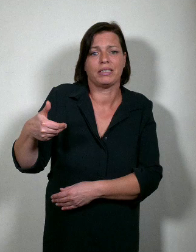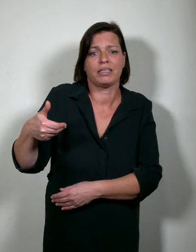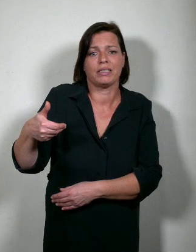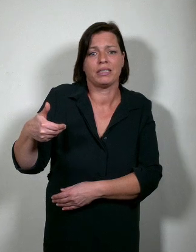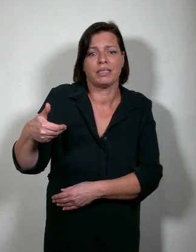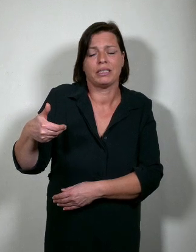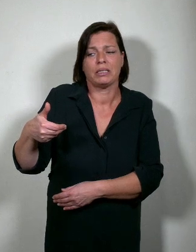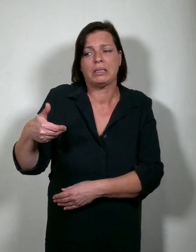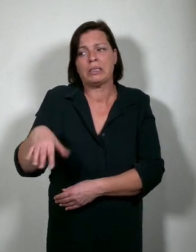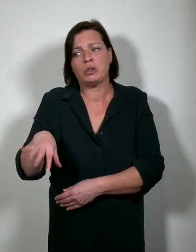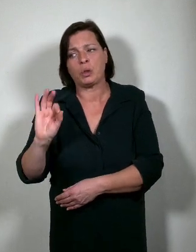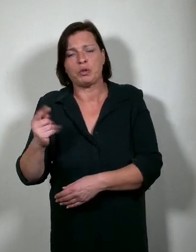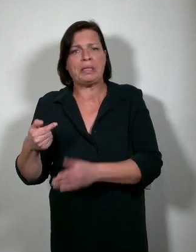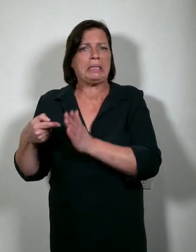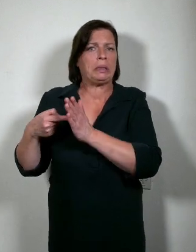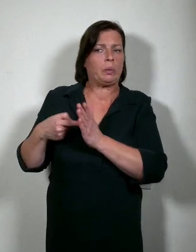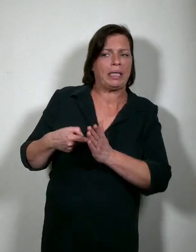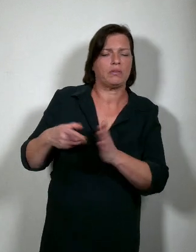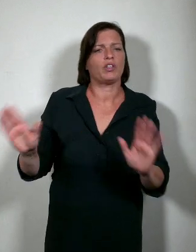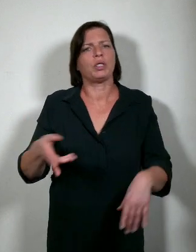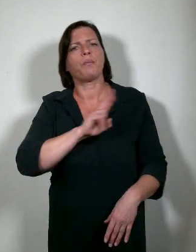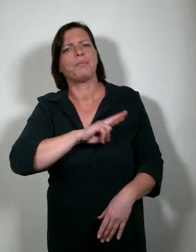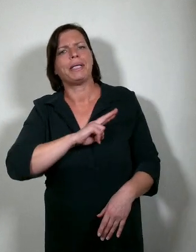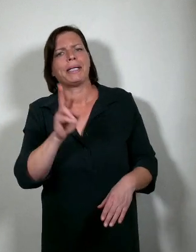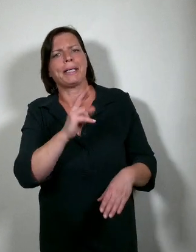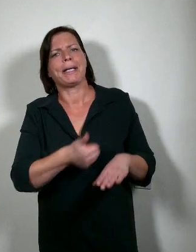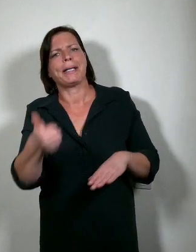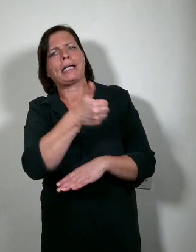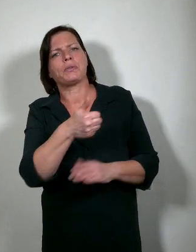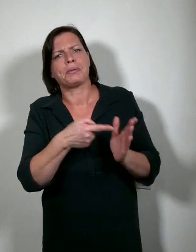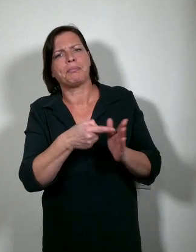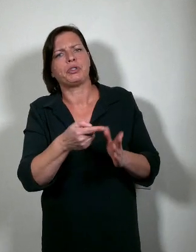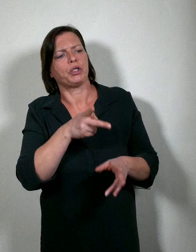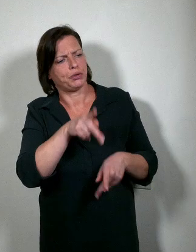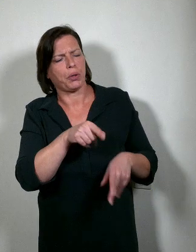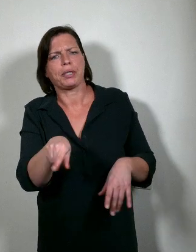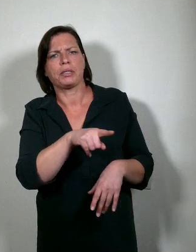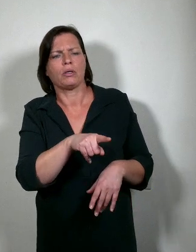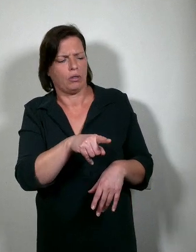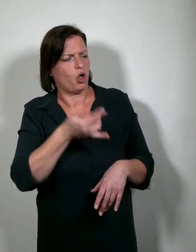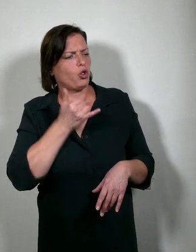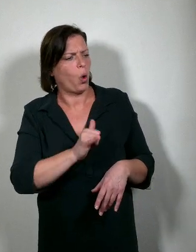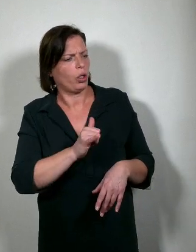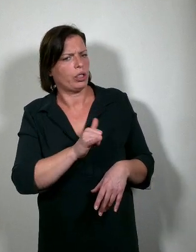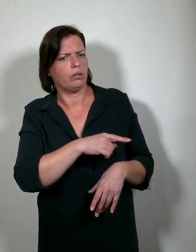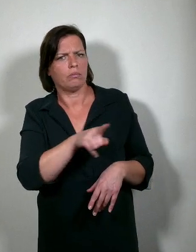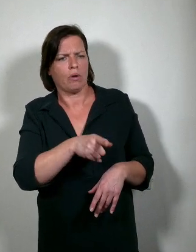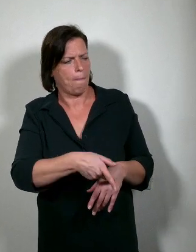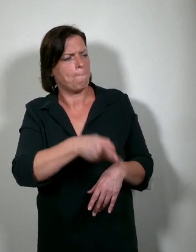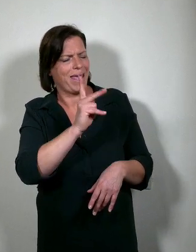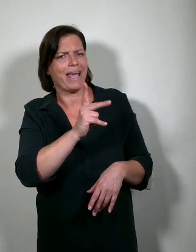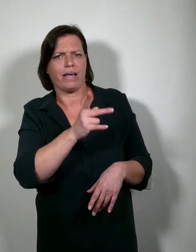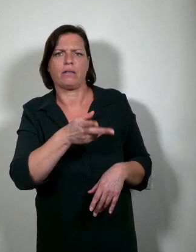een behoorlijk dwingende toon. Meneer de rector, zorg ervoor dat meer jongeren met een hoger onderwijsdiploma worden